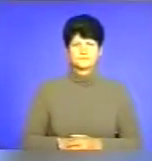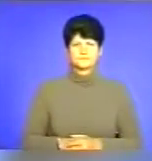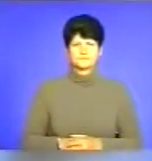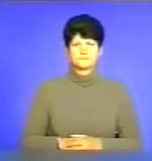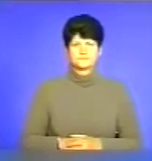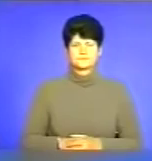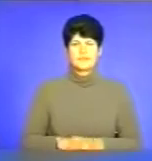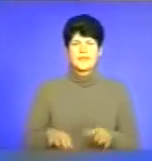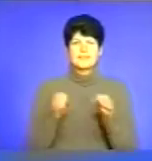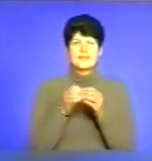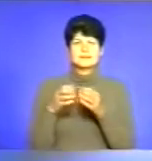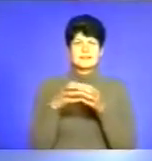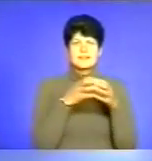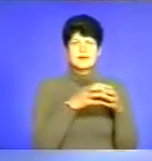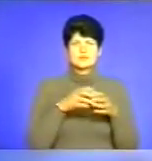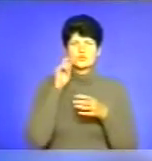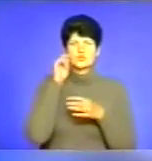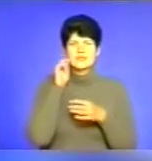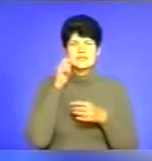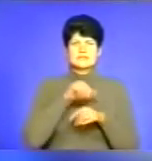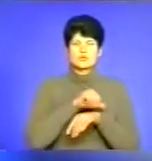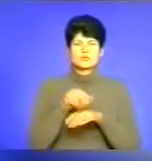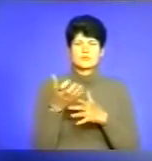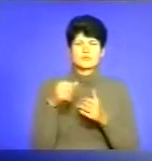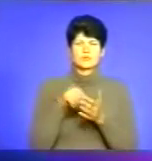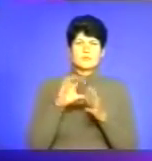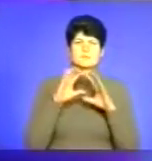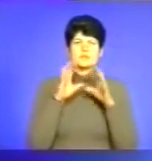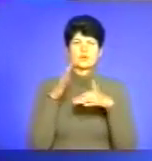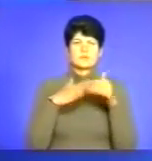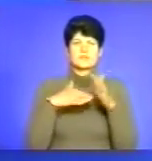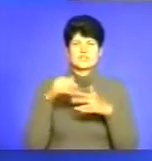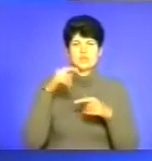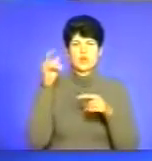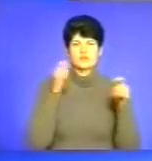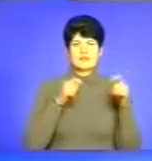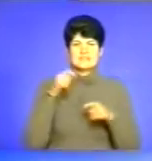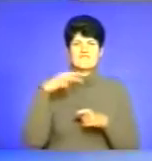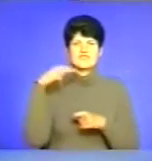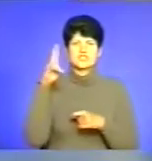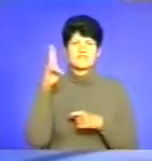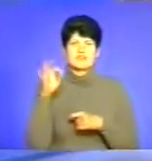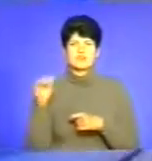Десять делегацій з України та за кордону взяли участь у міжнародній науково-практичній конференції у Вишнімецькому палаці.